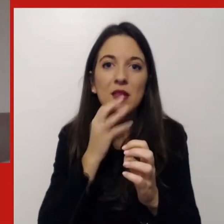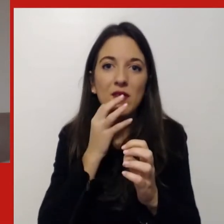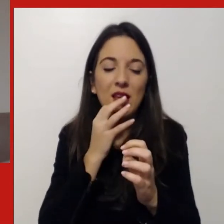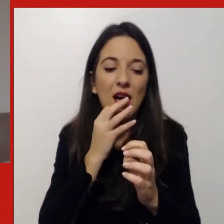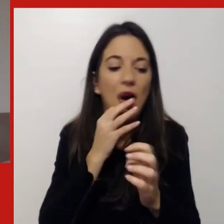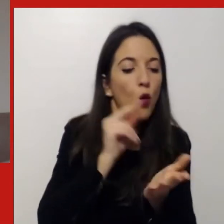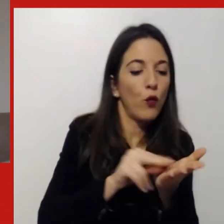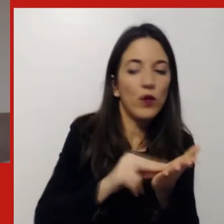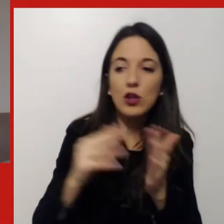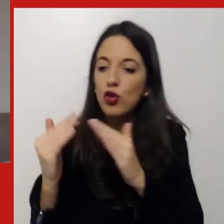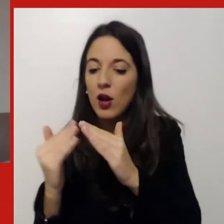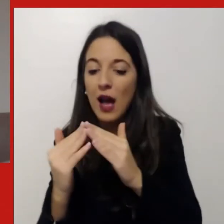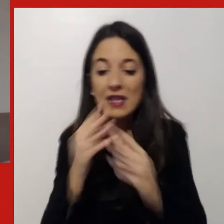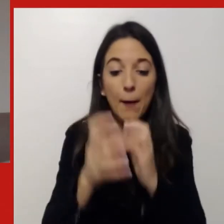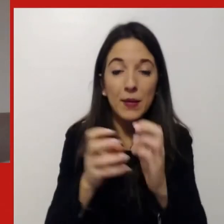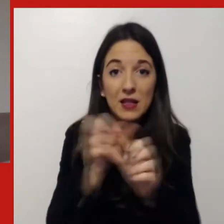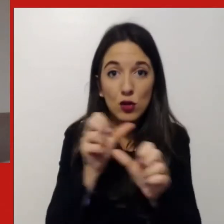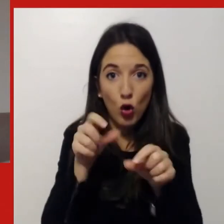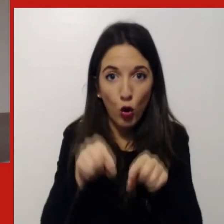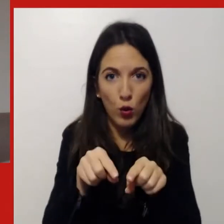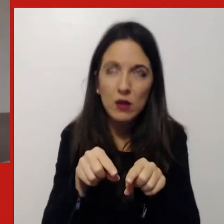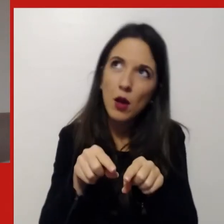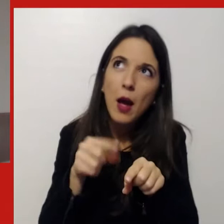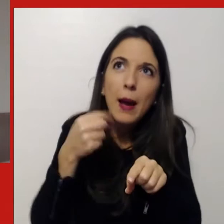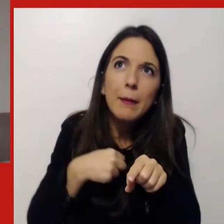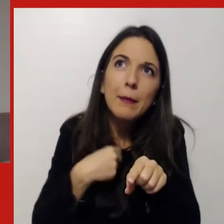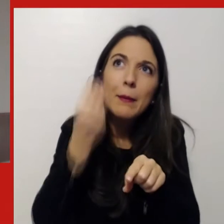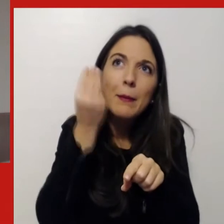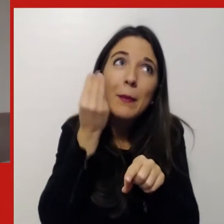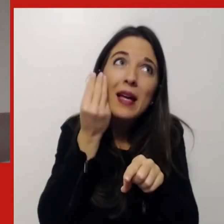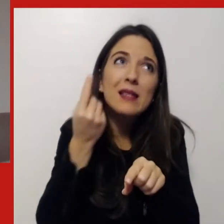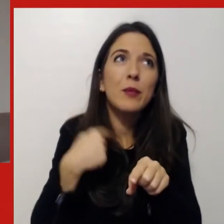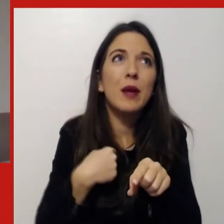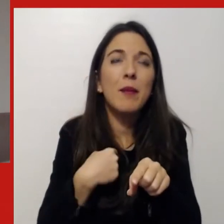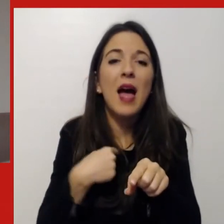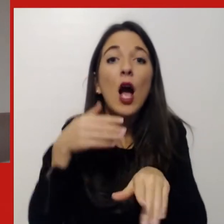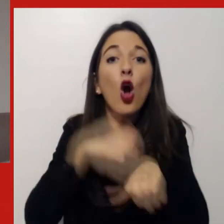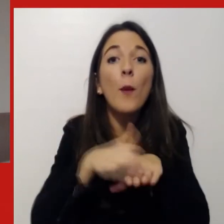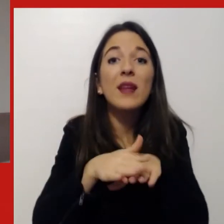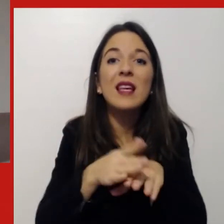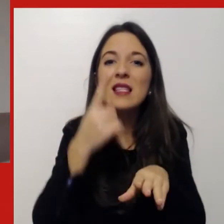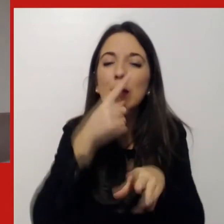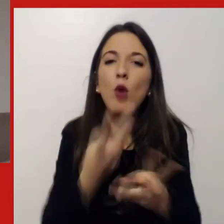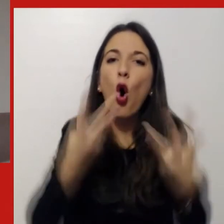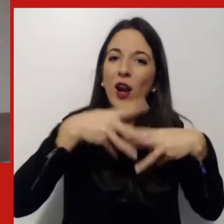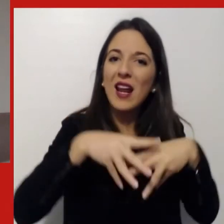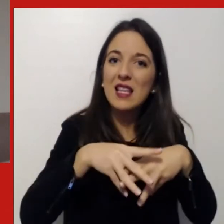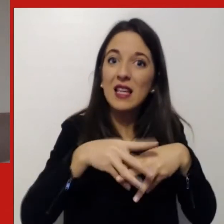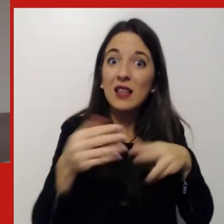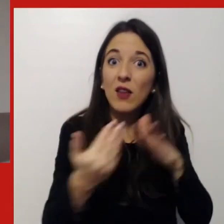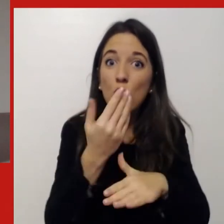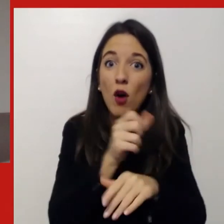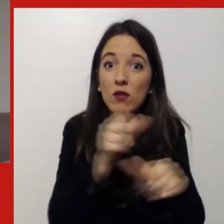ufficio e casa di per sé secondo me non inventa delle nuove competenze manageriali e organizzative ma richiede piuttosto un ulteriore